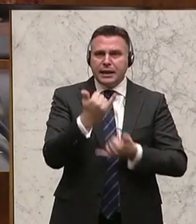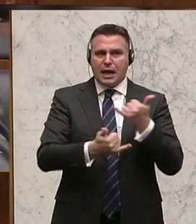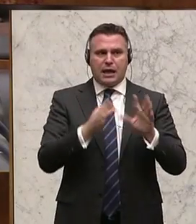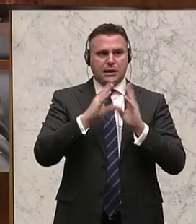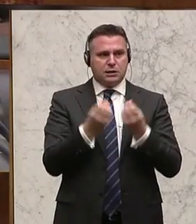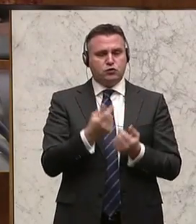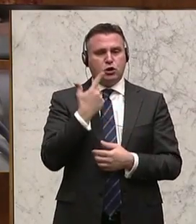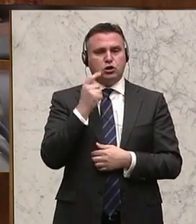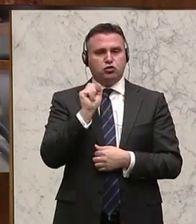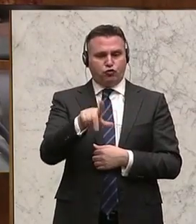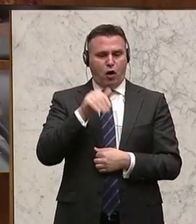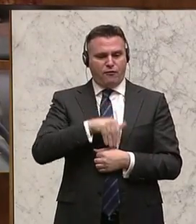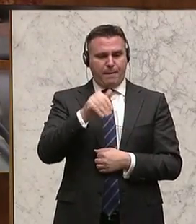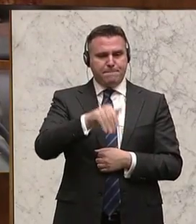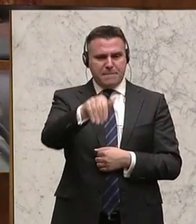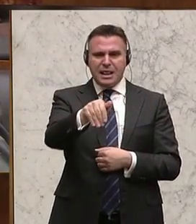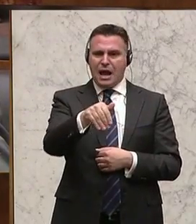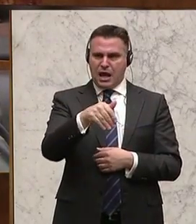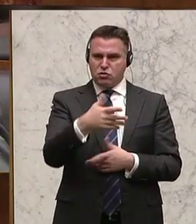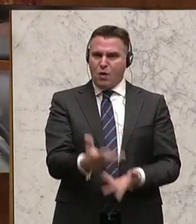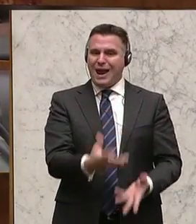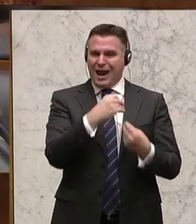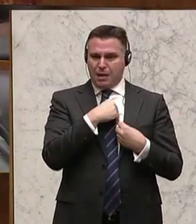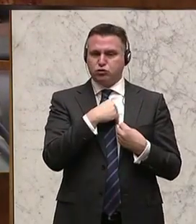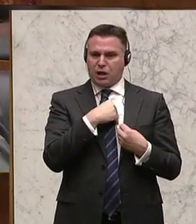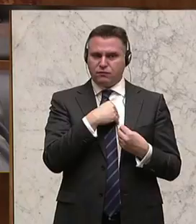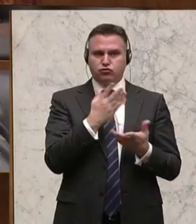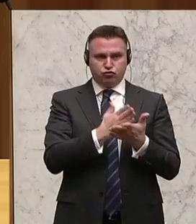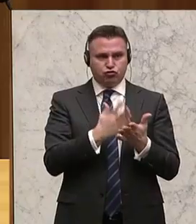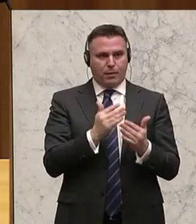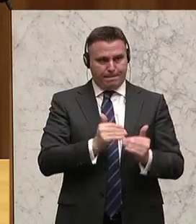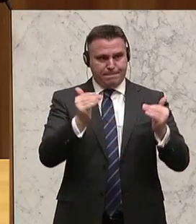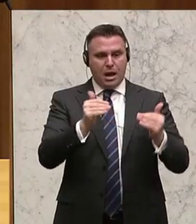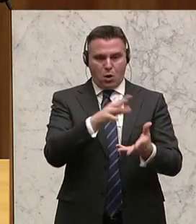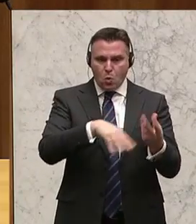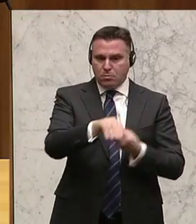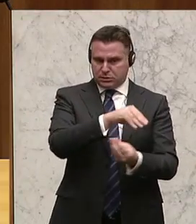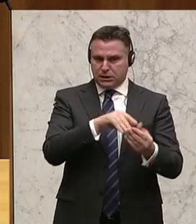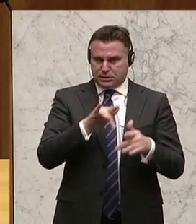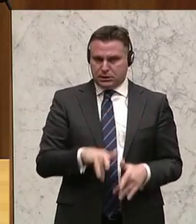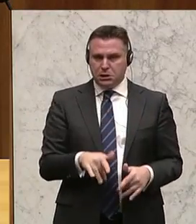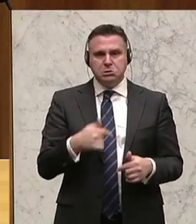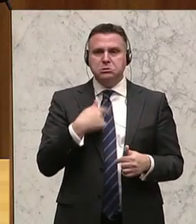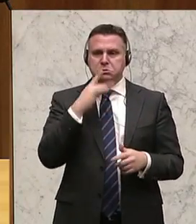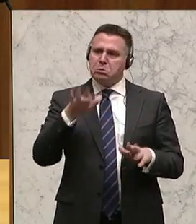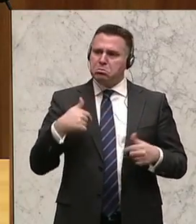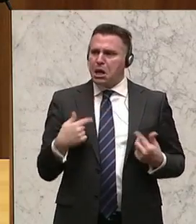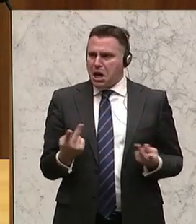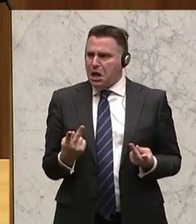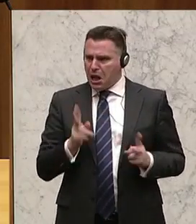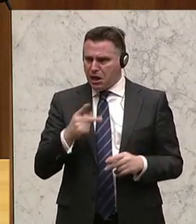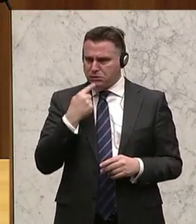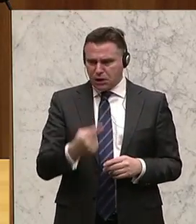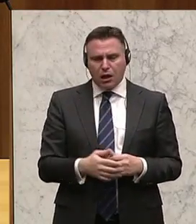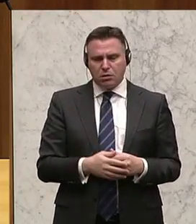12 Milliarden Euro an Erbschaftsvolumen jedes Jahr umgesetzt wird. Jetzt kann man sagen, das ist uns egal, aber ich